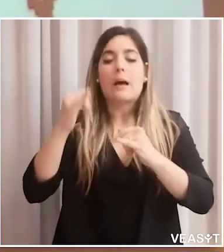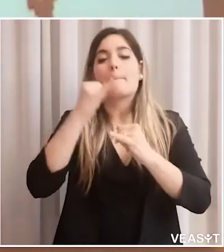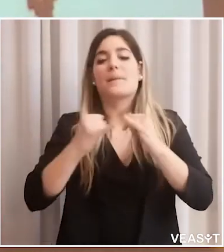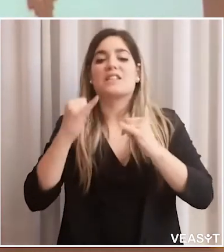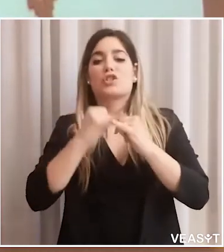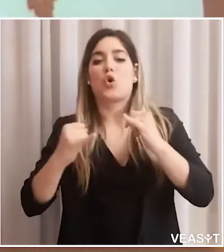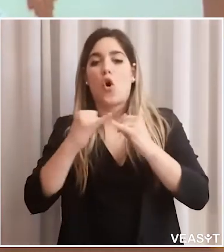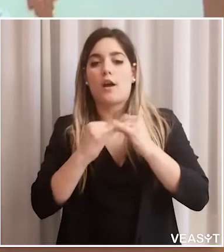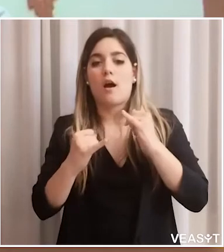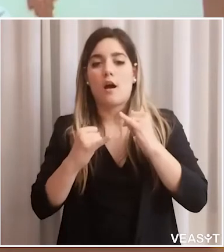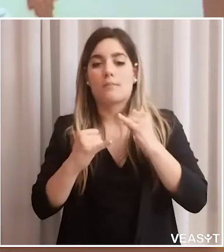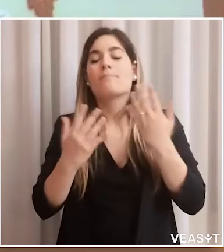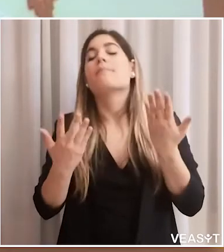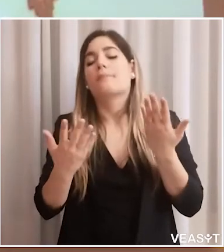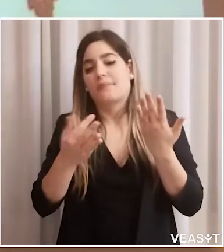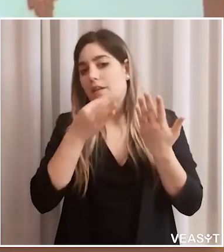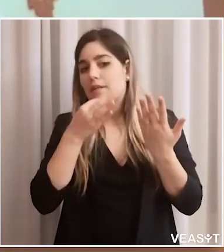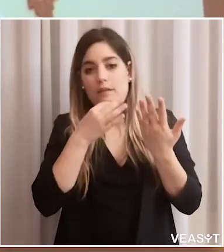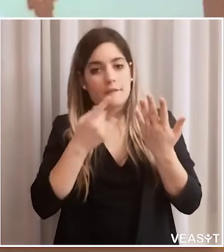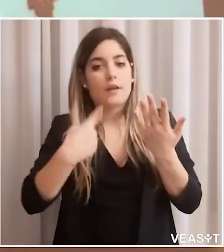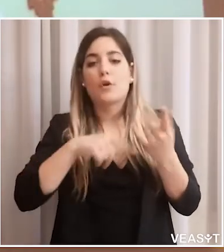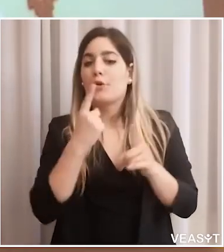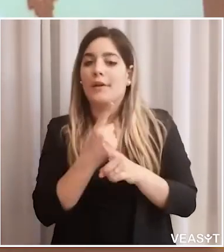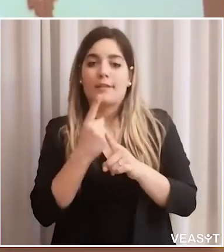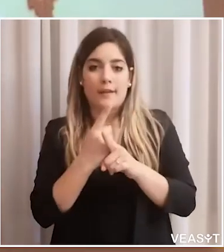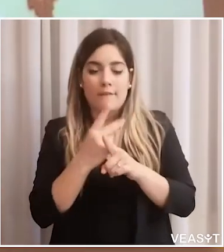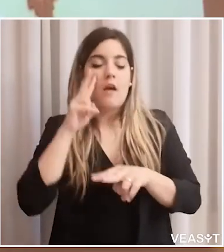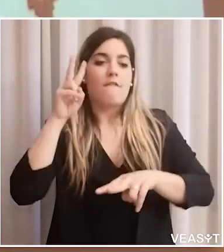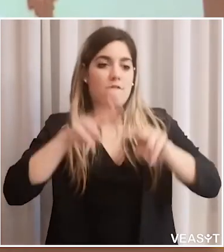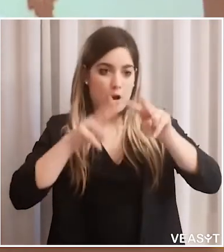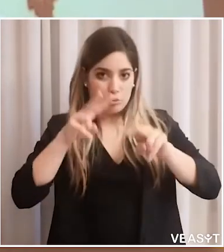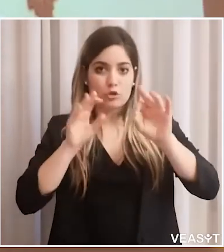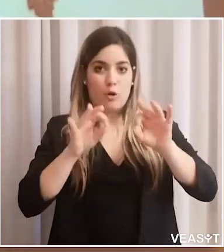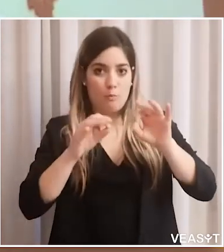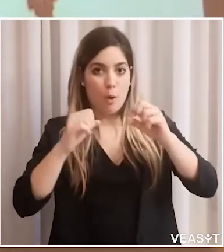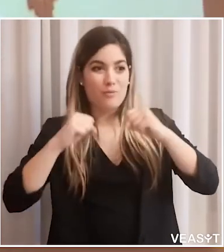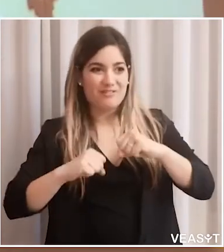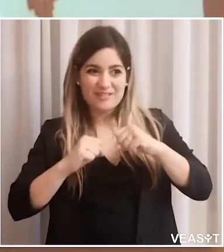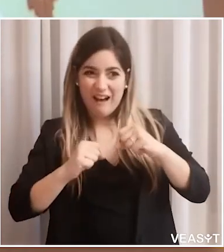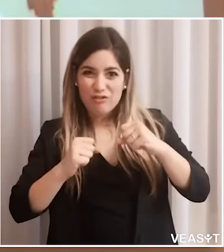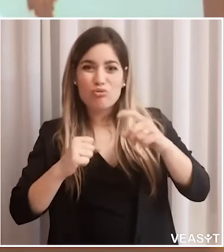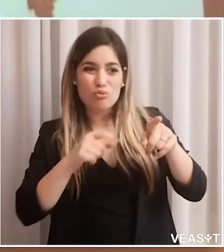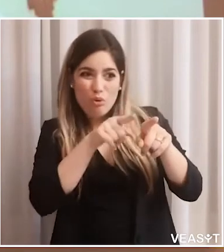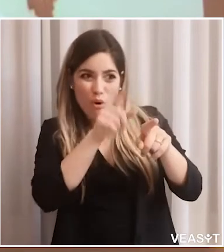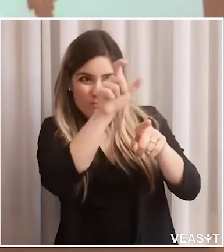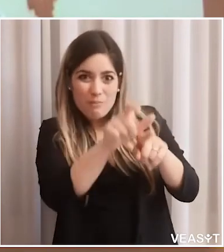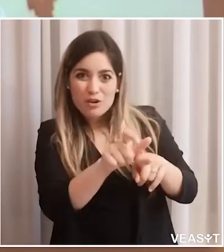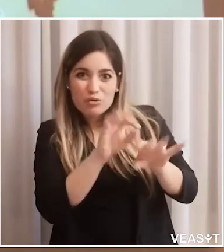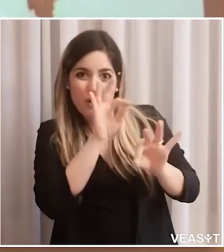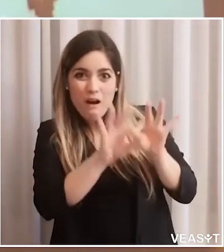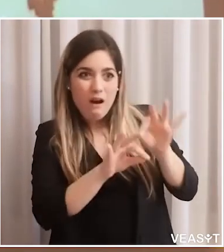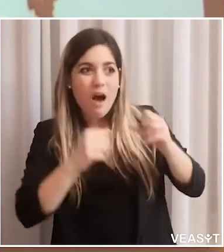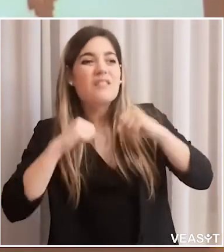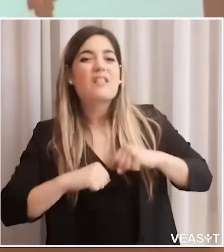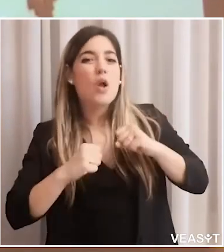impegni di ragione di una prestazione ogni mezz'ora, perché riteniamo questo tempo contro per l'attenta